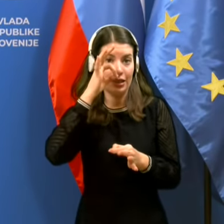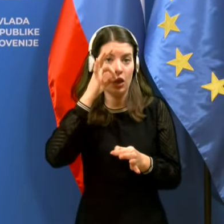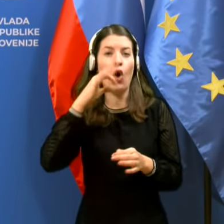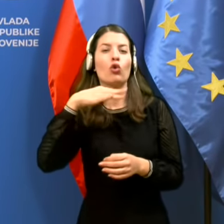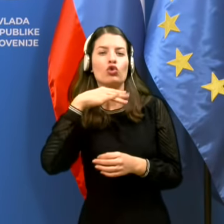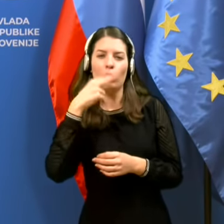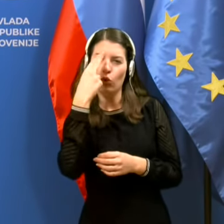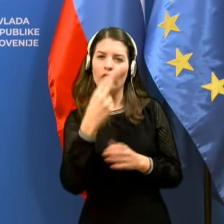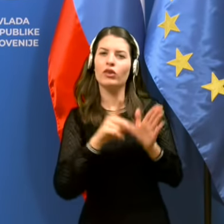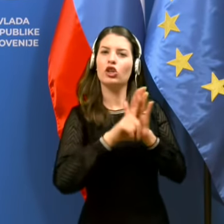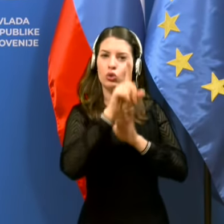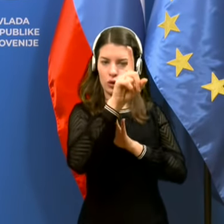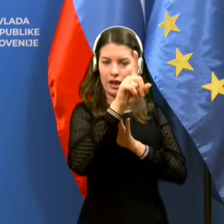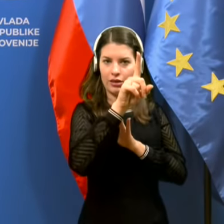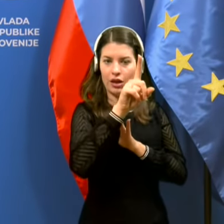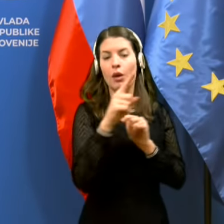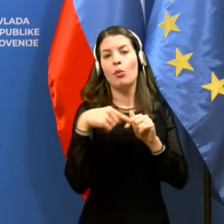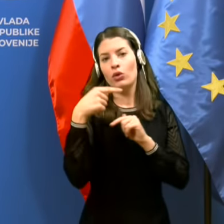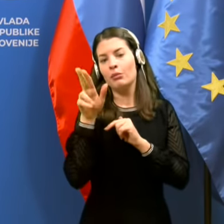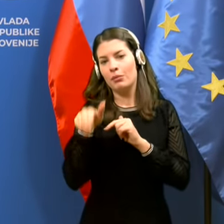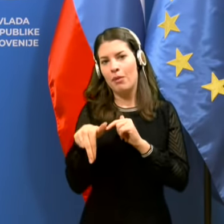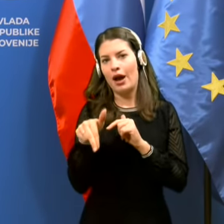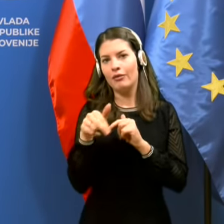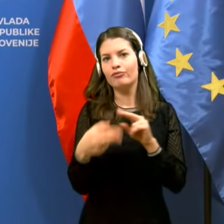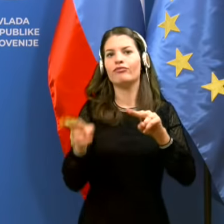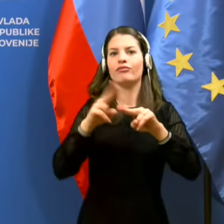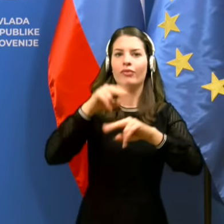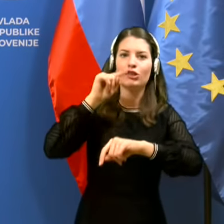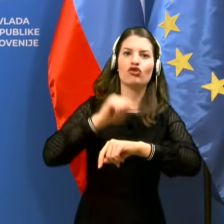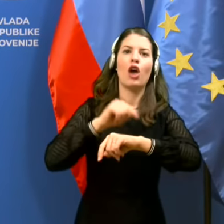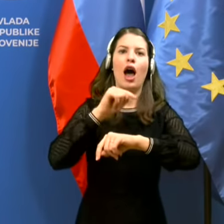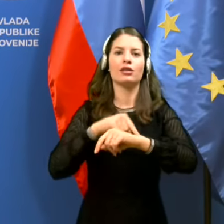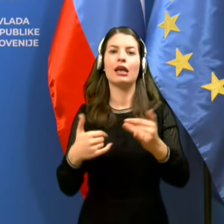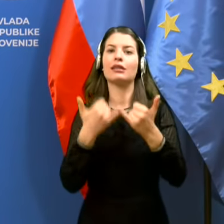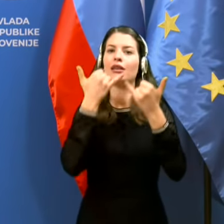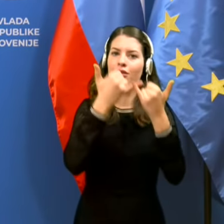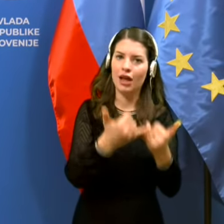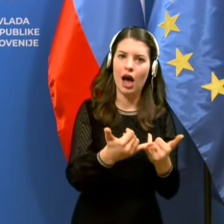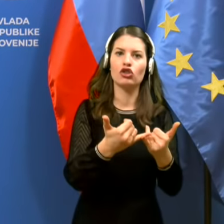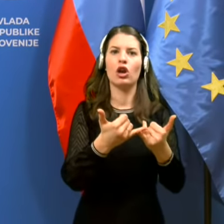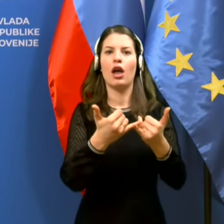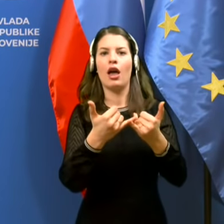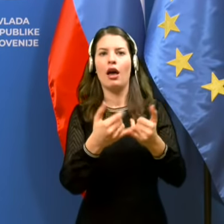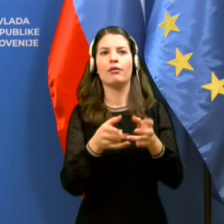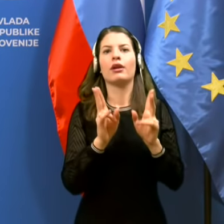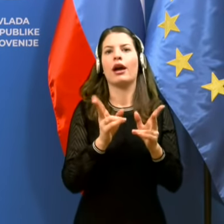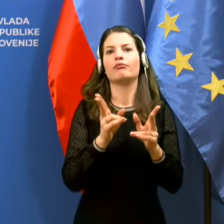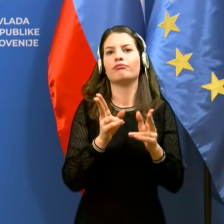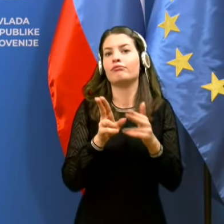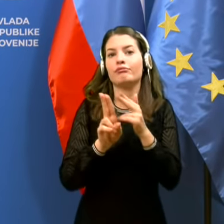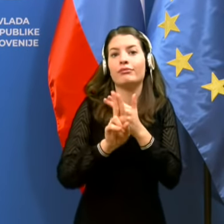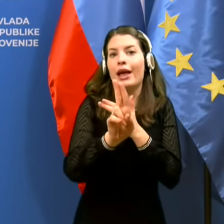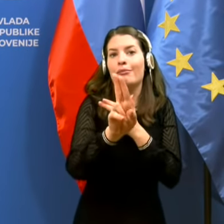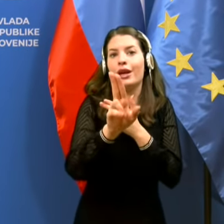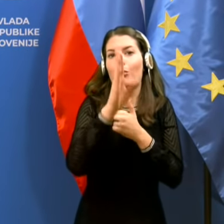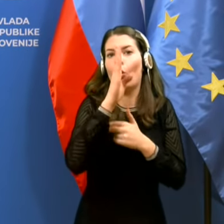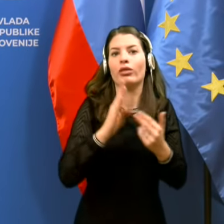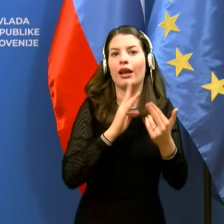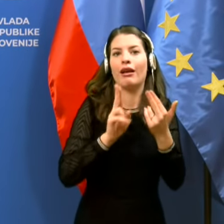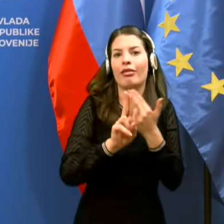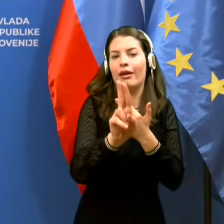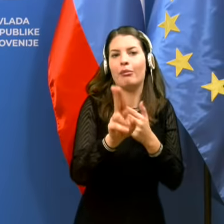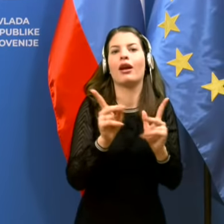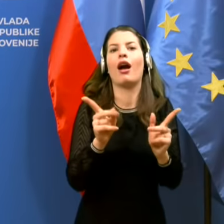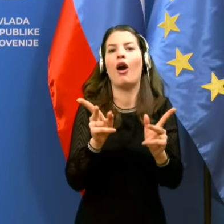dalo malo bolj lufta, malo bolj lufta, dajmo reči, tudi staršom in vsem, kaj se bo potem zgodilo v tisti